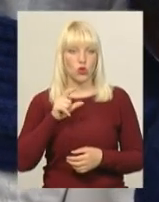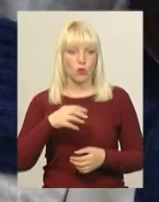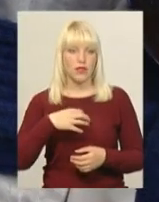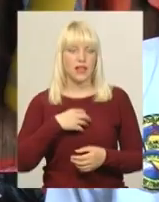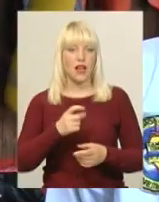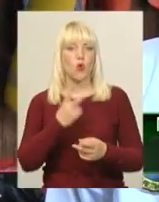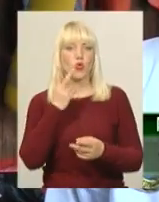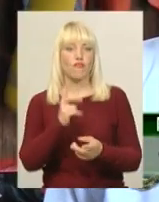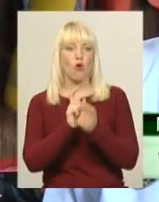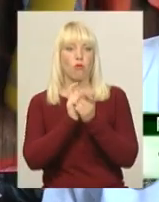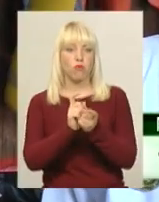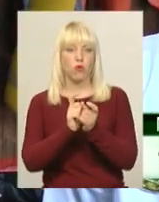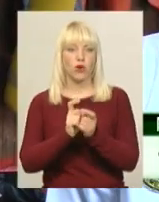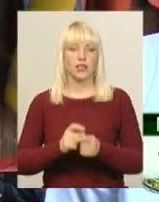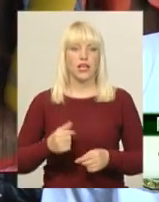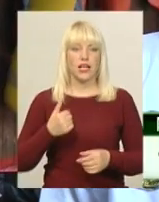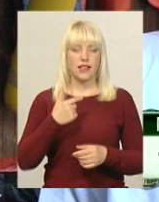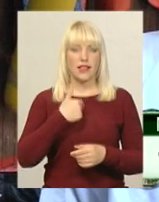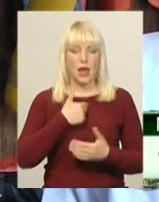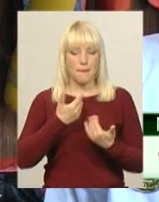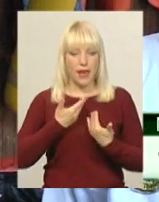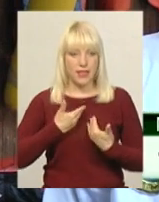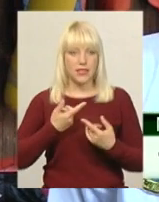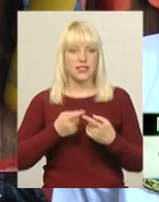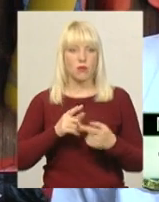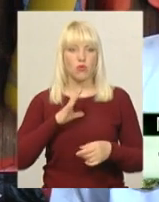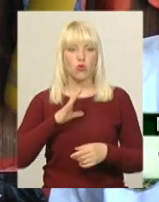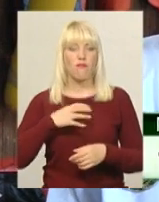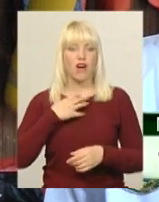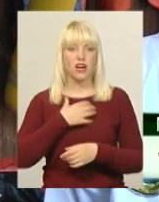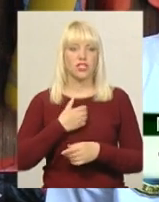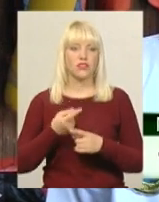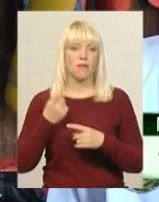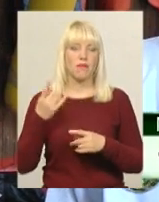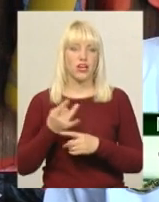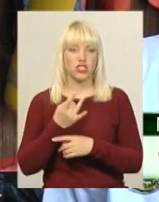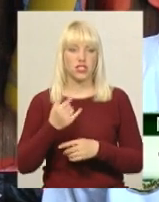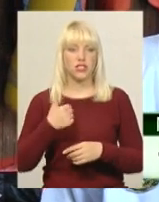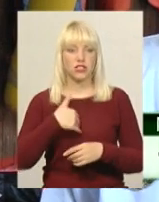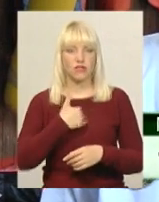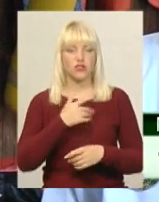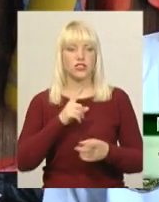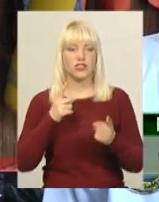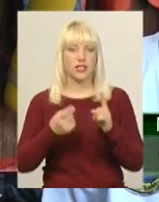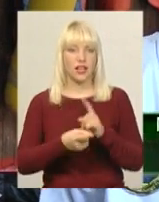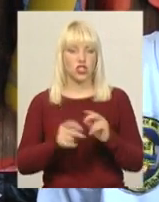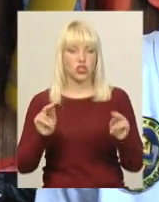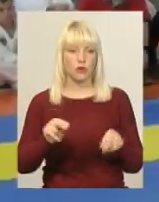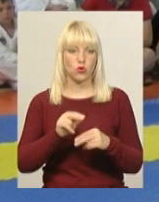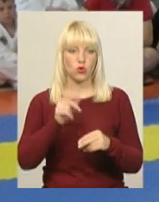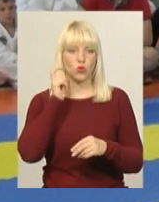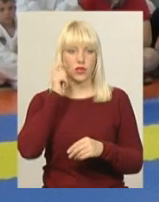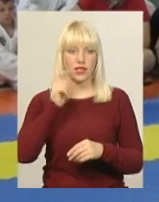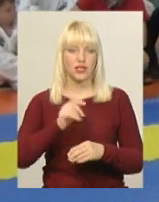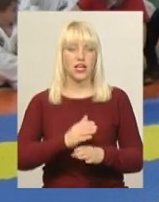Для мене було це дуже важливо, тому що це був перший раз, і я хотів дуже стати чемпіоном країни з рукопашного бою.